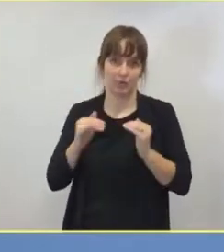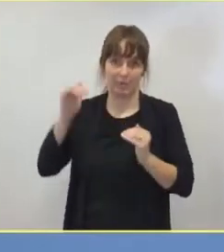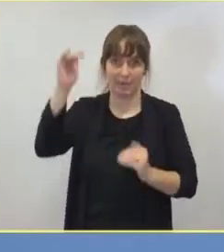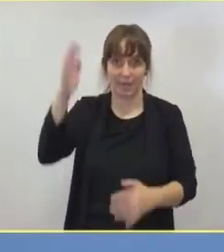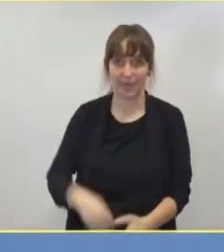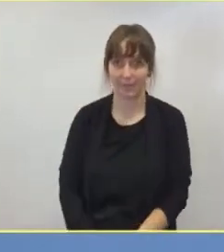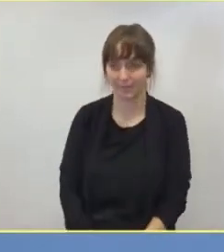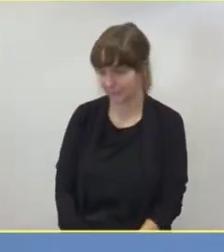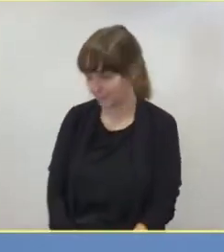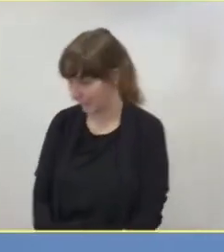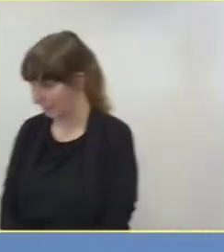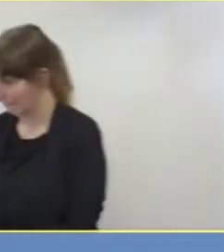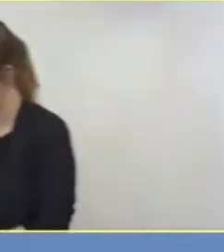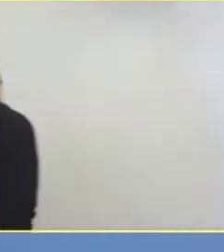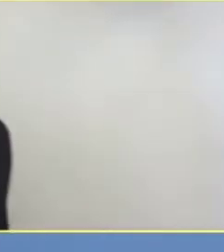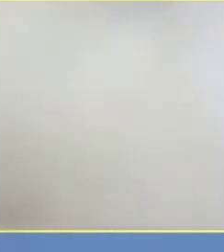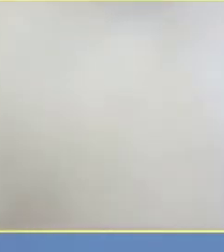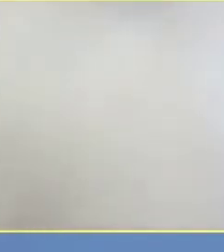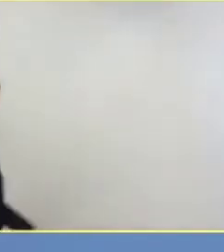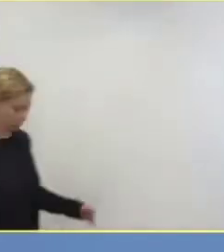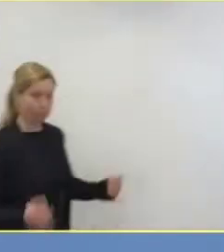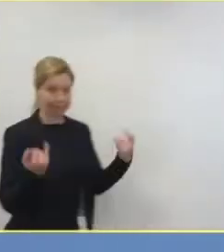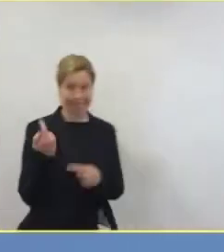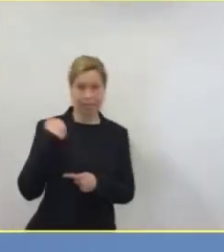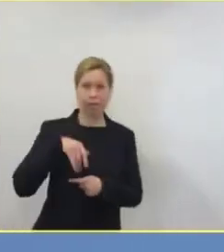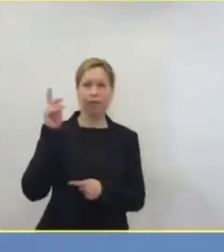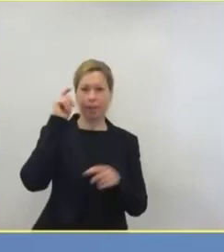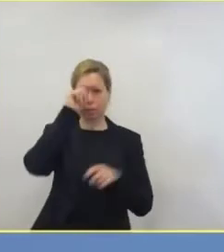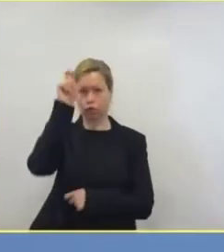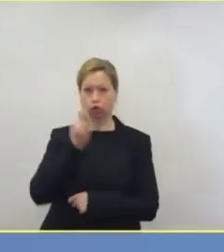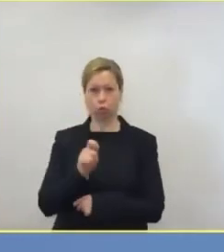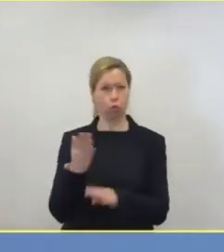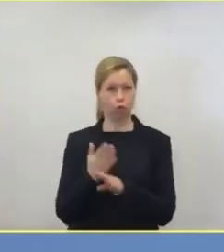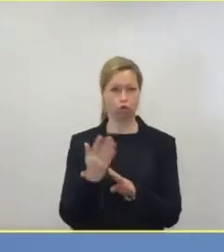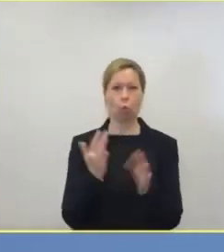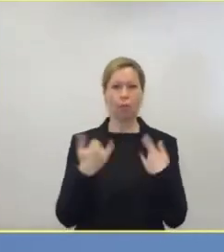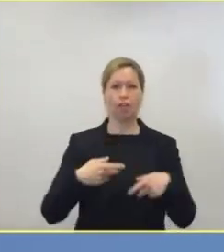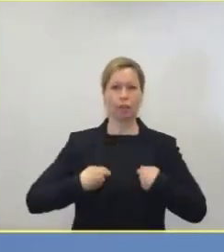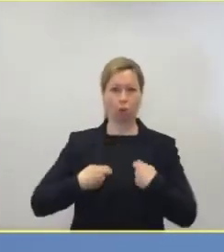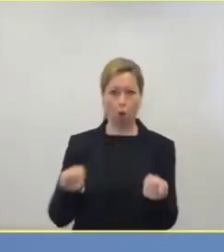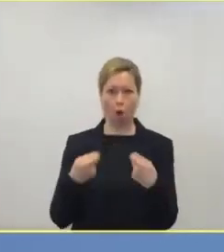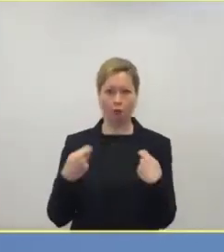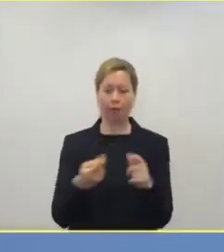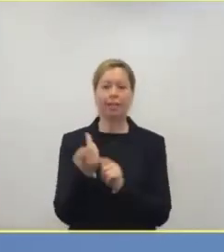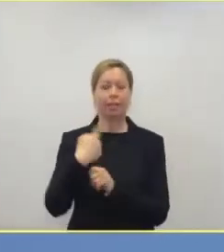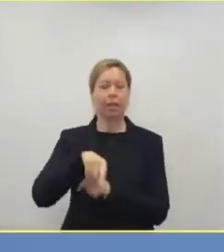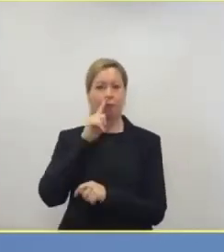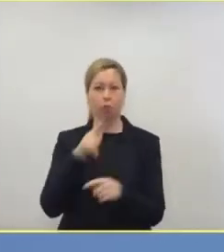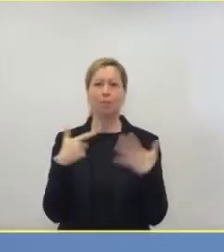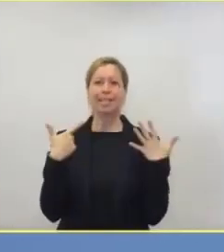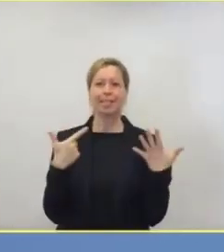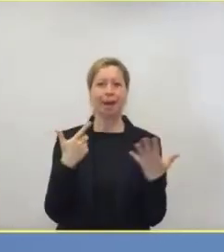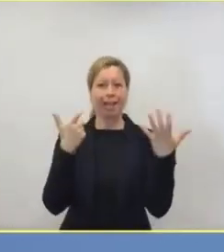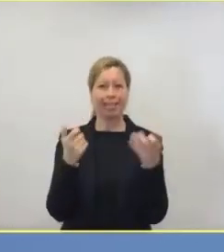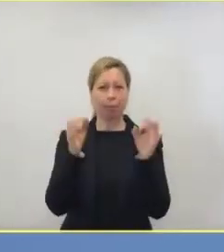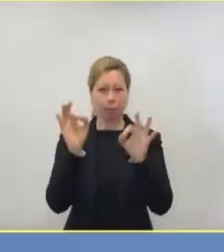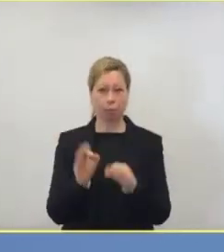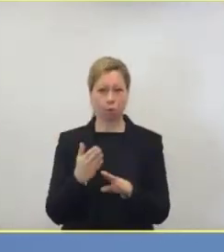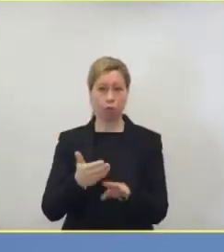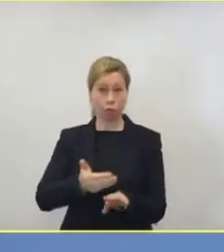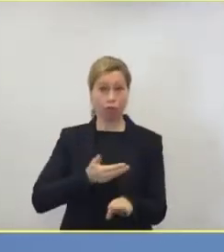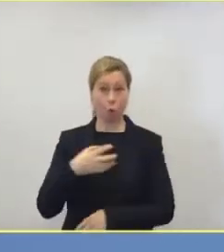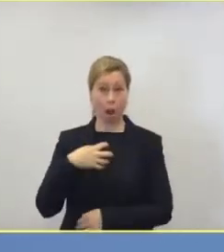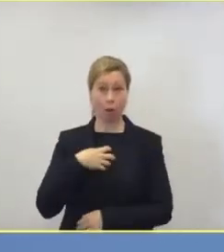Studie, die mittlerweile auch publiziert wurde, hatten 70 Prozent mindestens eine Vorerkrankung. Das heißt aber im Umkehrschluss.